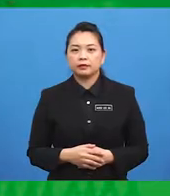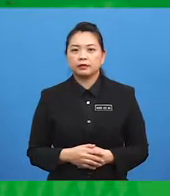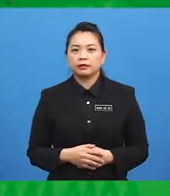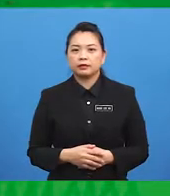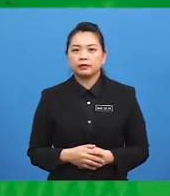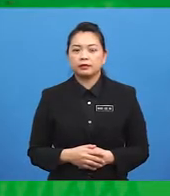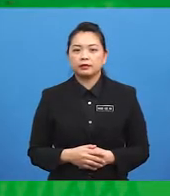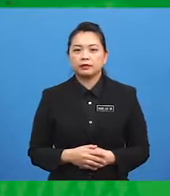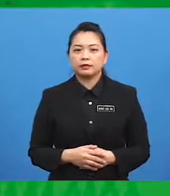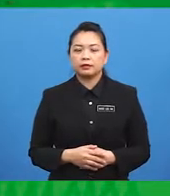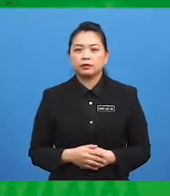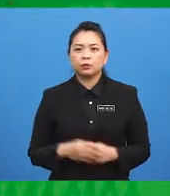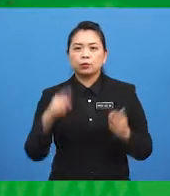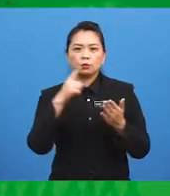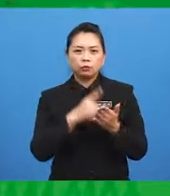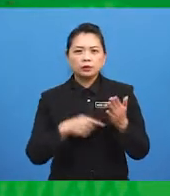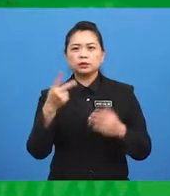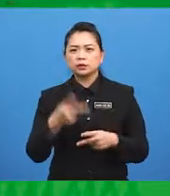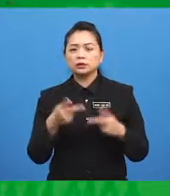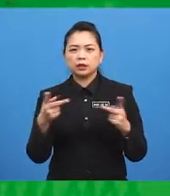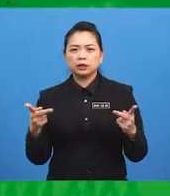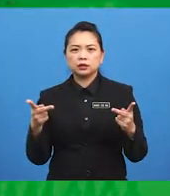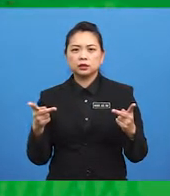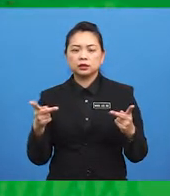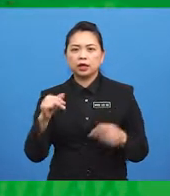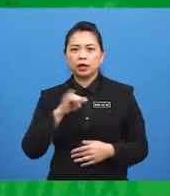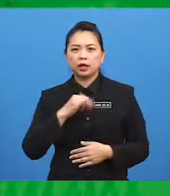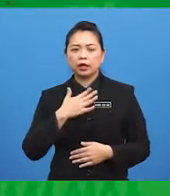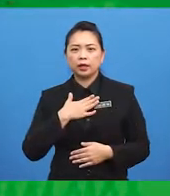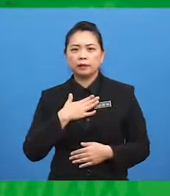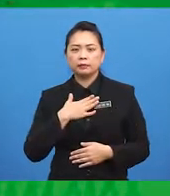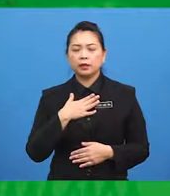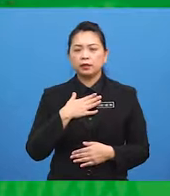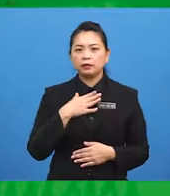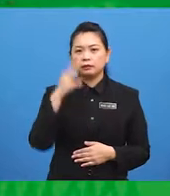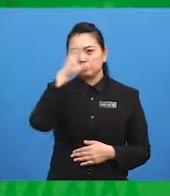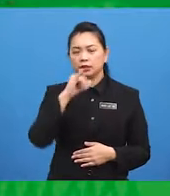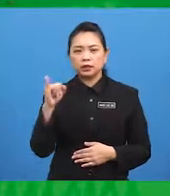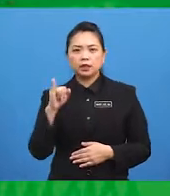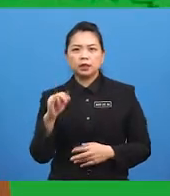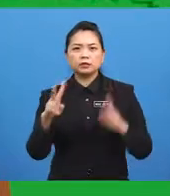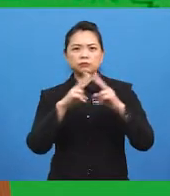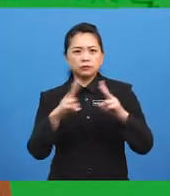Um, why can't I find it? This is so hard